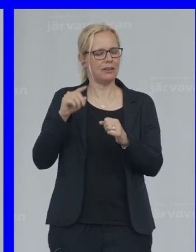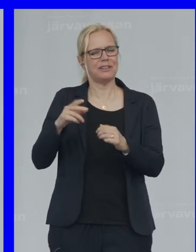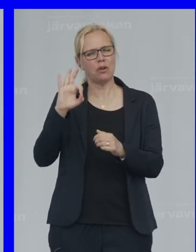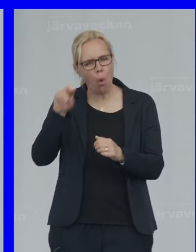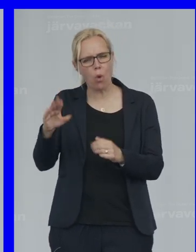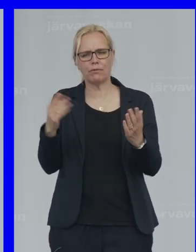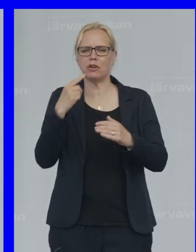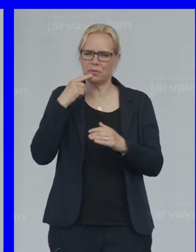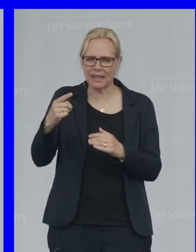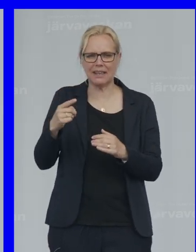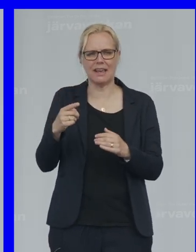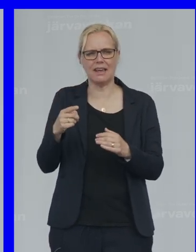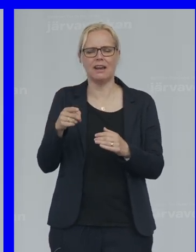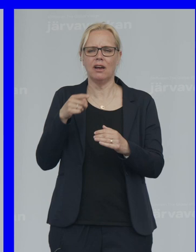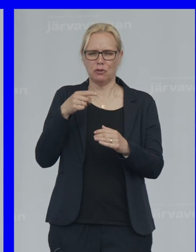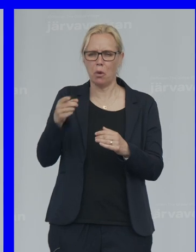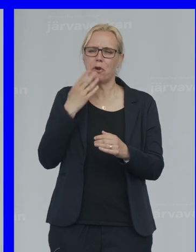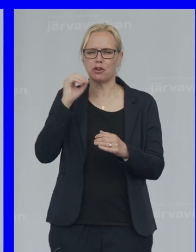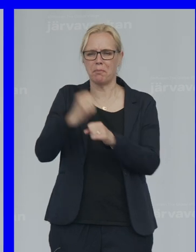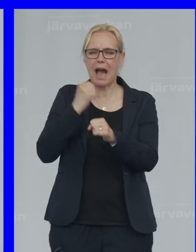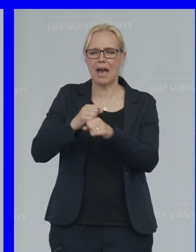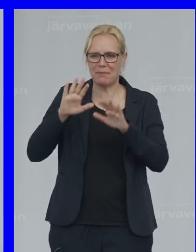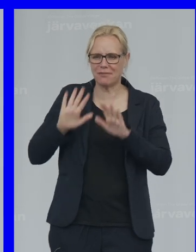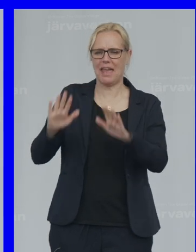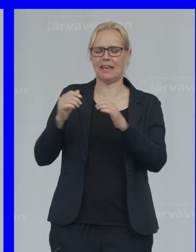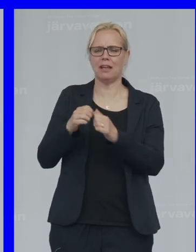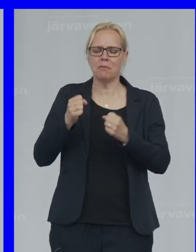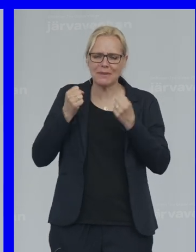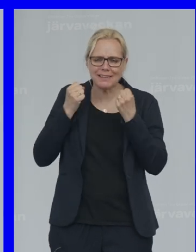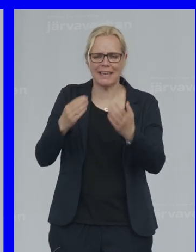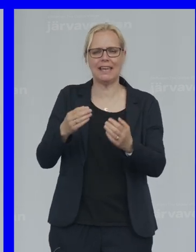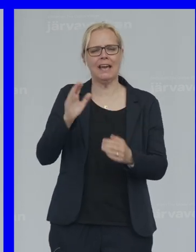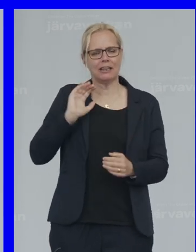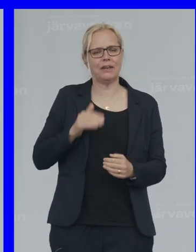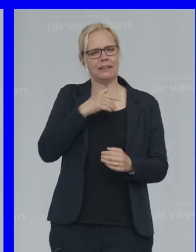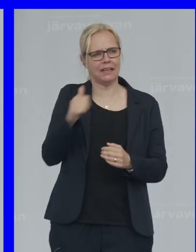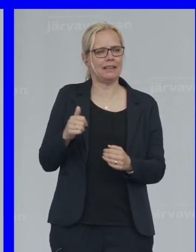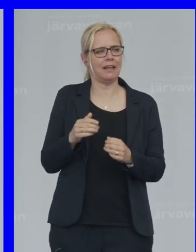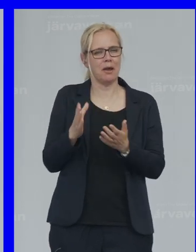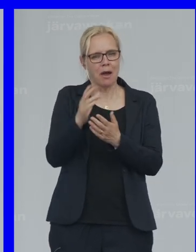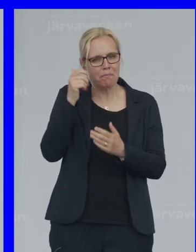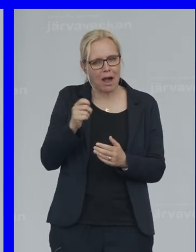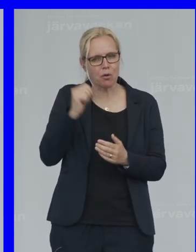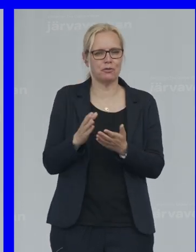skamligt Ge kvinnorna Den pension De förtjänar Rösta igen Om garantitillägget